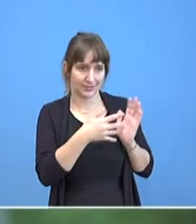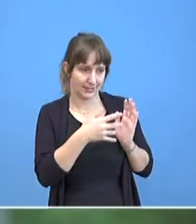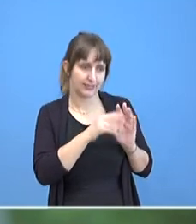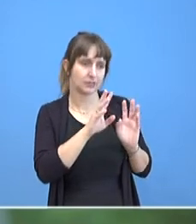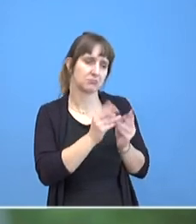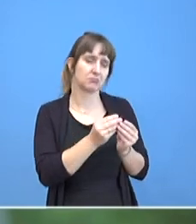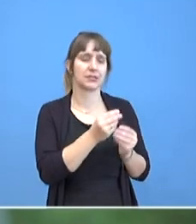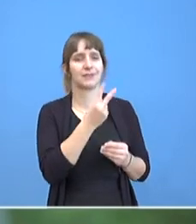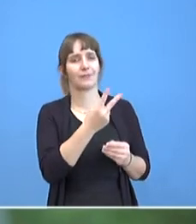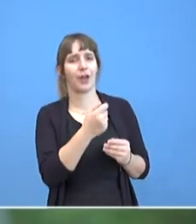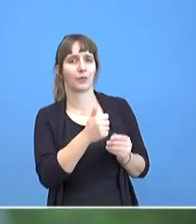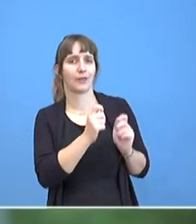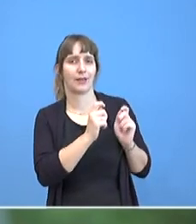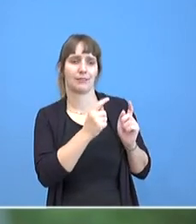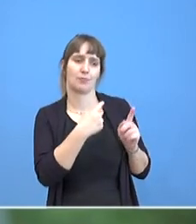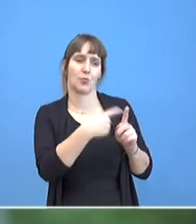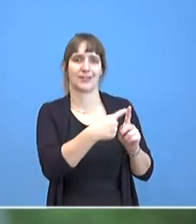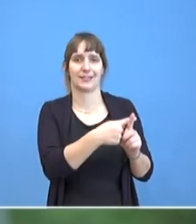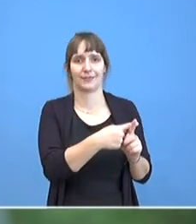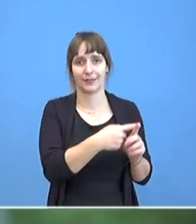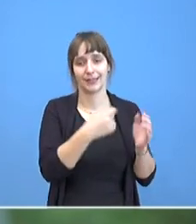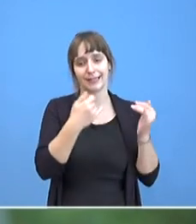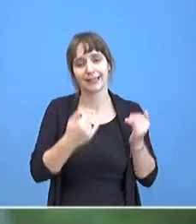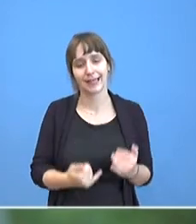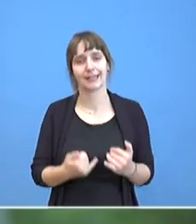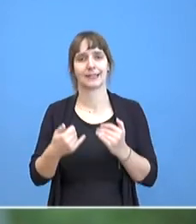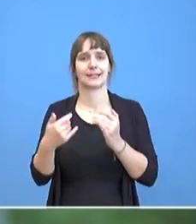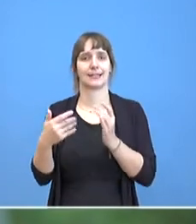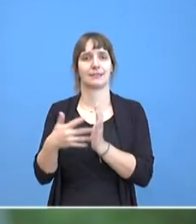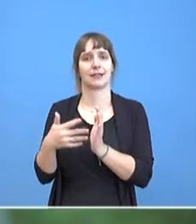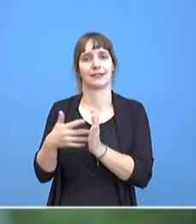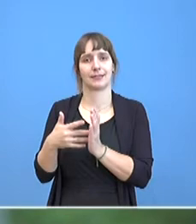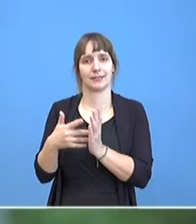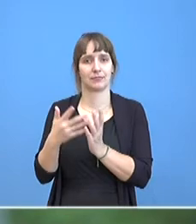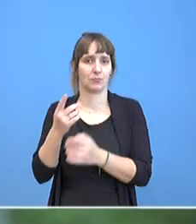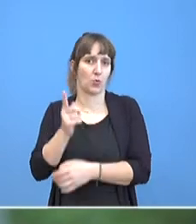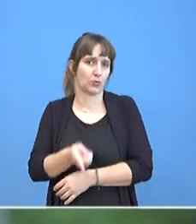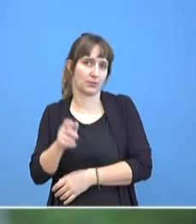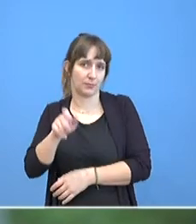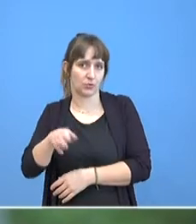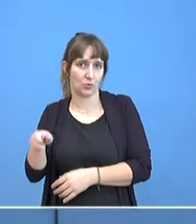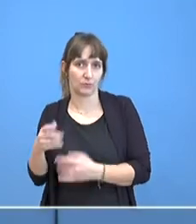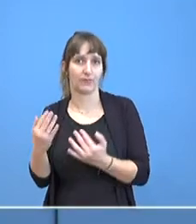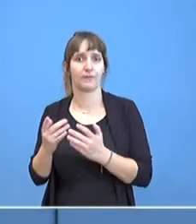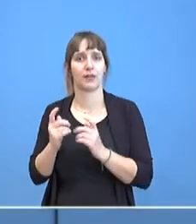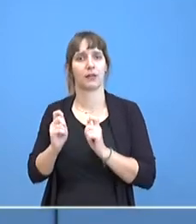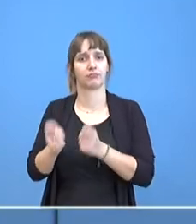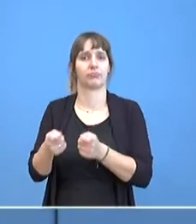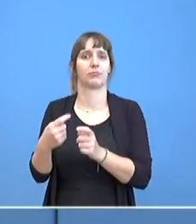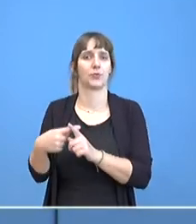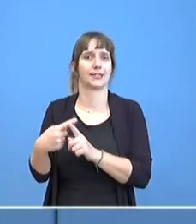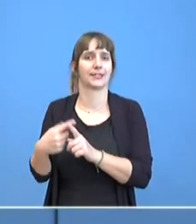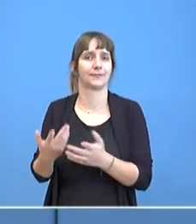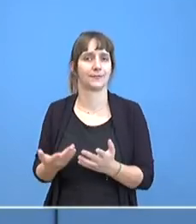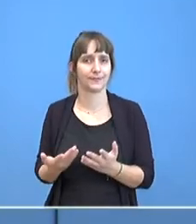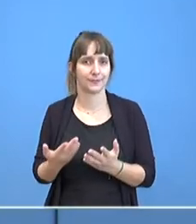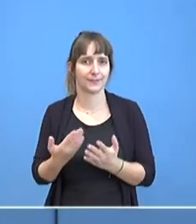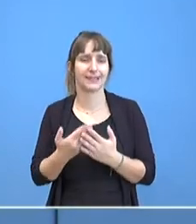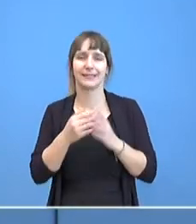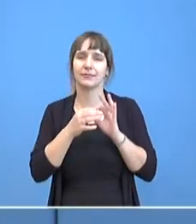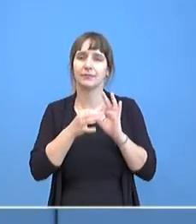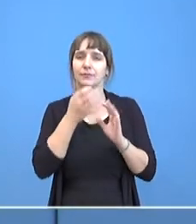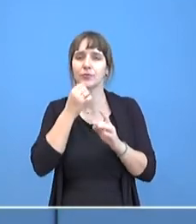Beispiel, wie viele sind denn jetzt von den 100 positiv? Also Prozentsatz der